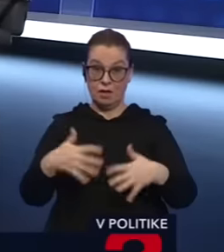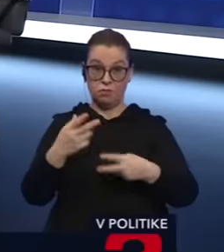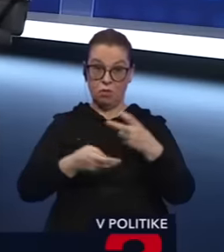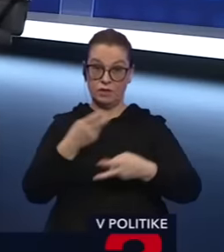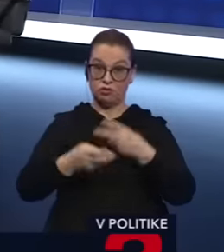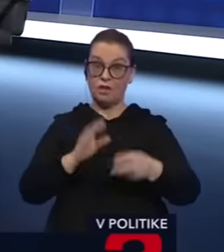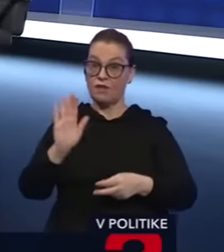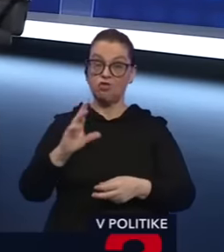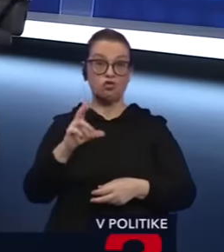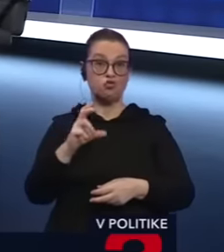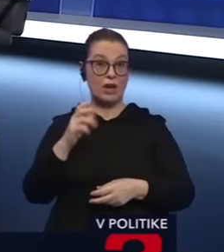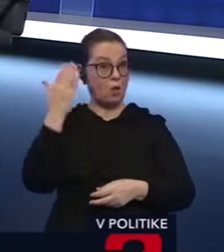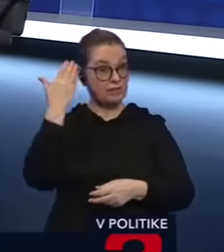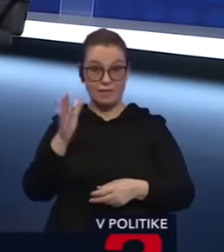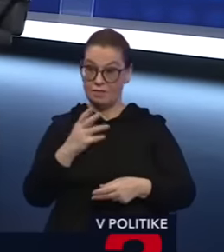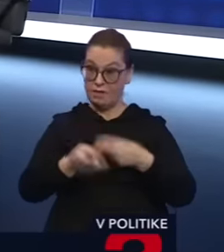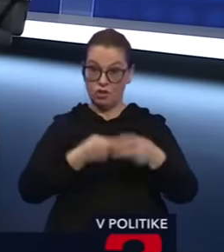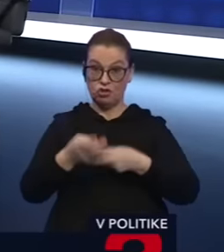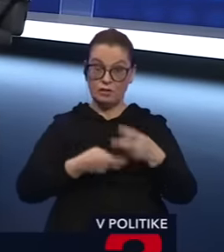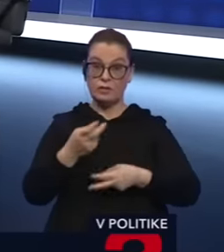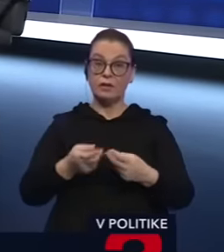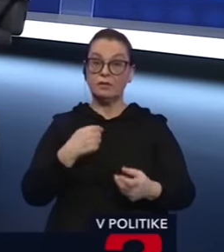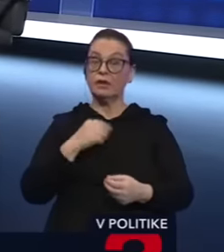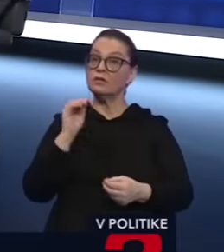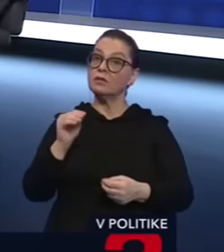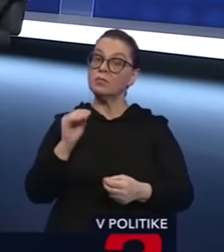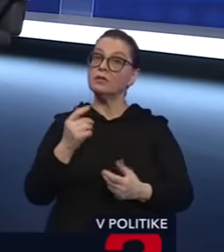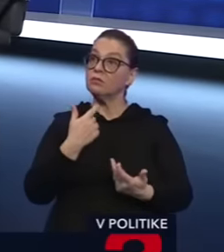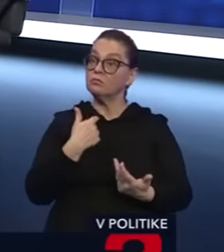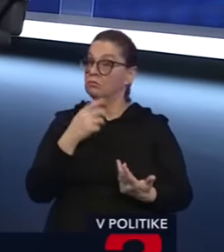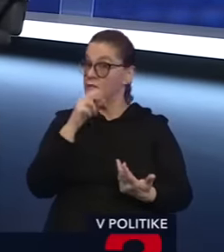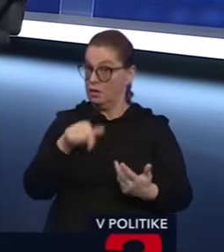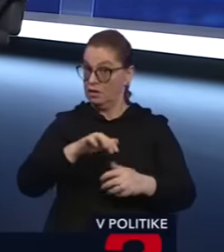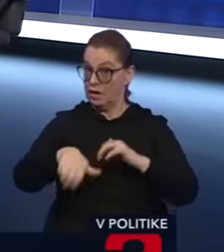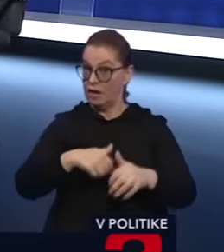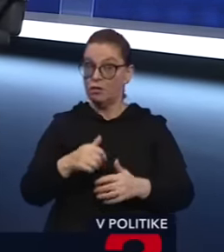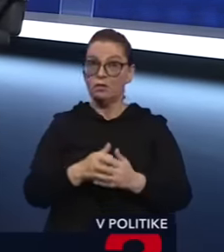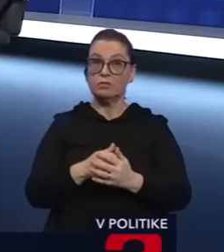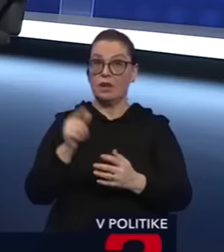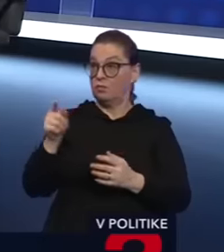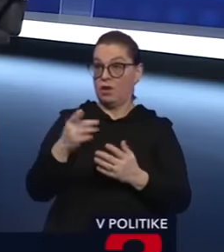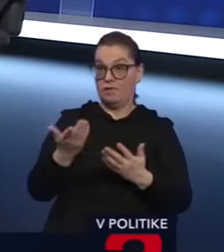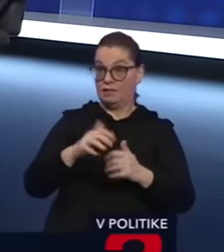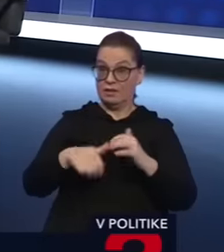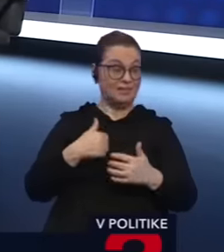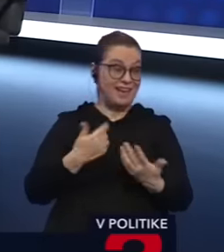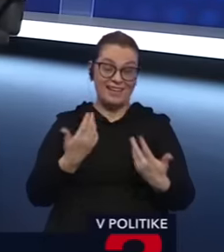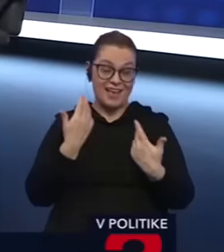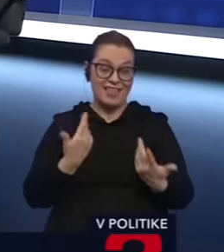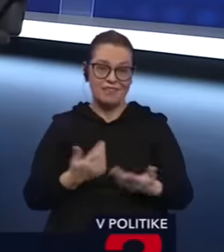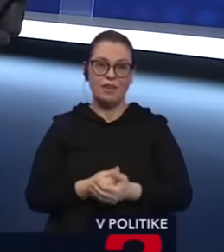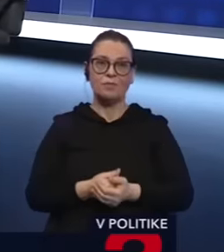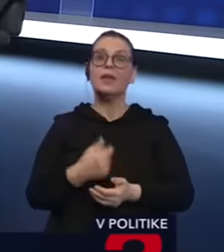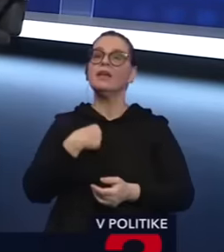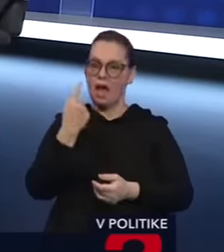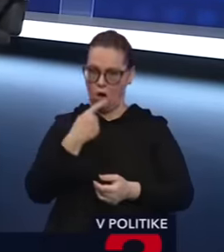keď to vaši čúrilovci nevideli vyšetriť, tak som veľmi otázny o tom, ako veľmi sa tu teda krádlo. Čiže vy, podľa vás, sa nekrádlo. Dobre, ja hovorím, že sa krádlo,